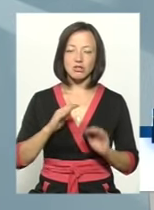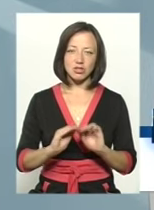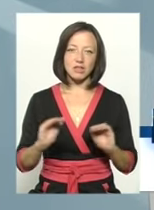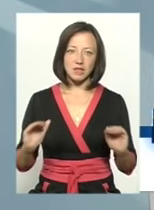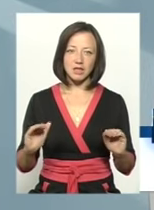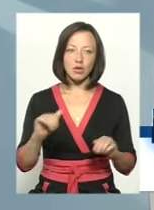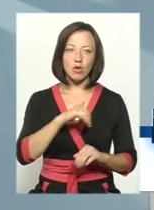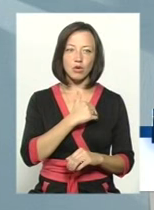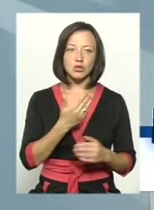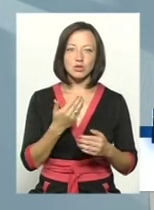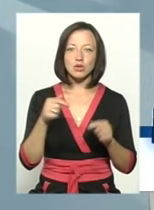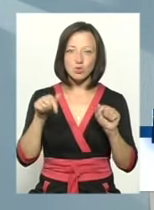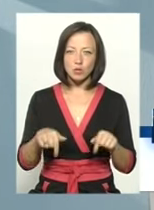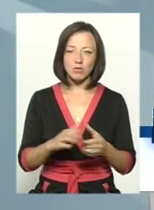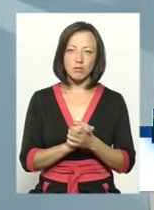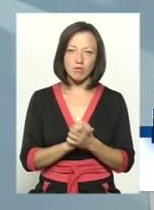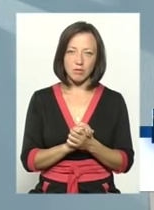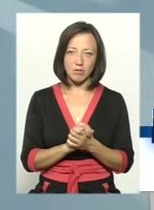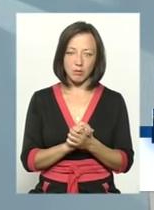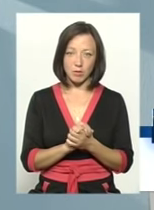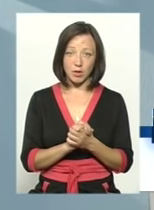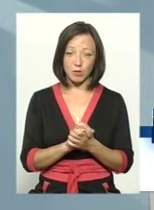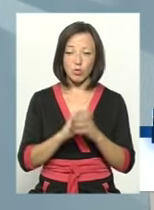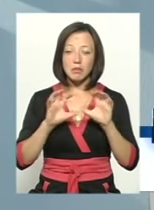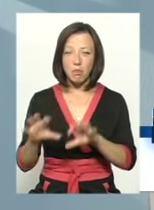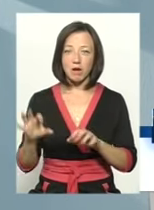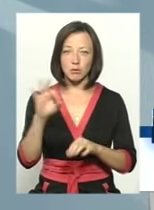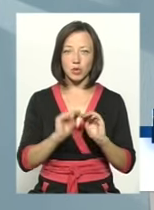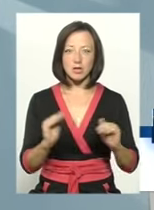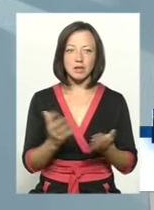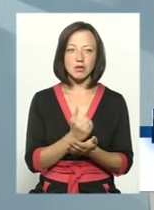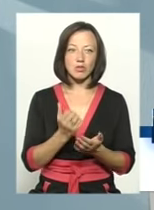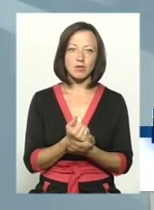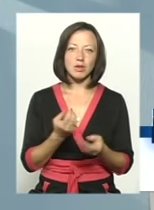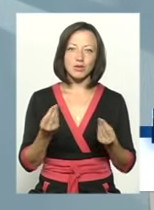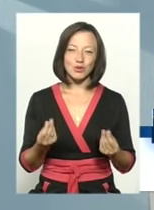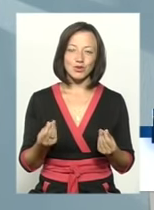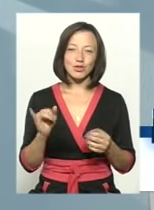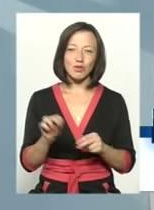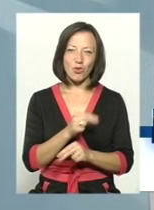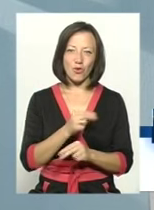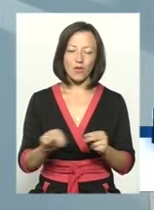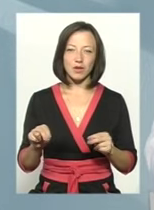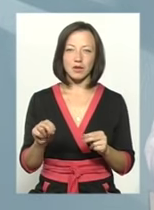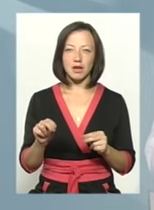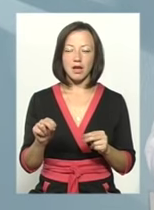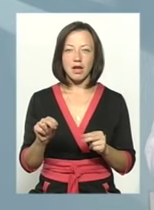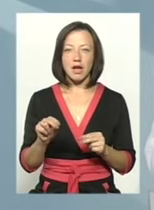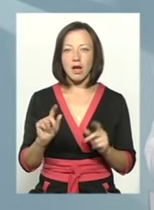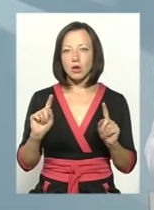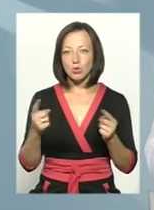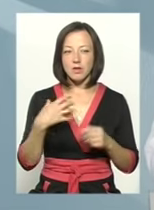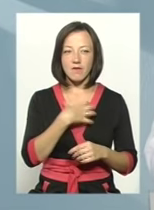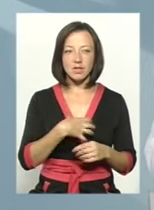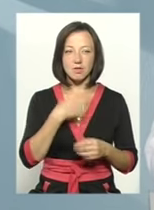хочеться вже якось тут по-мирному дбати про цих дітей, заробляти якусь копійку і виховувати. Адже дуже